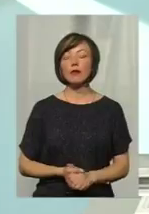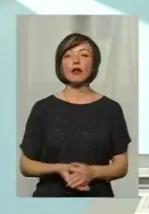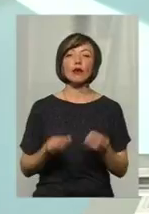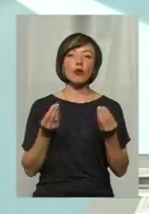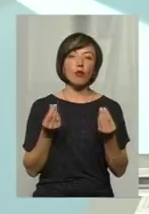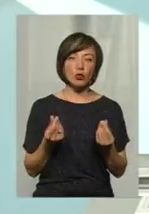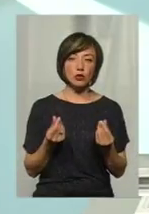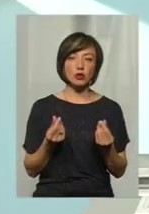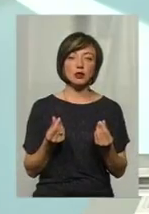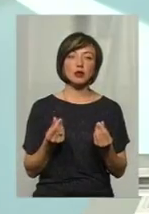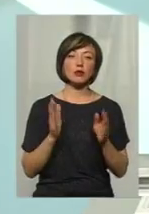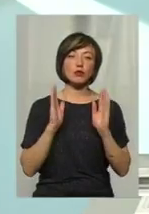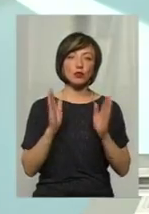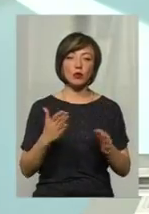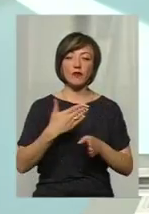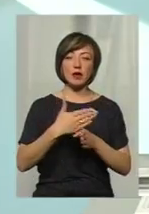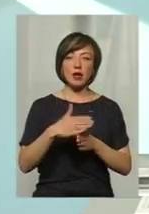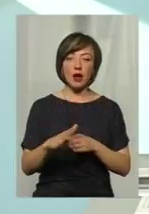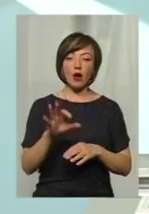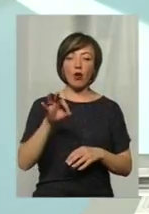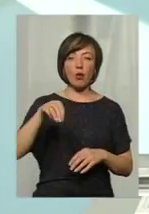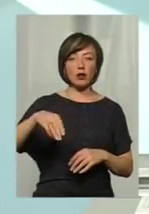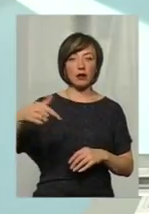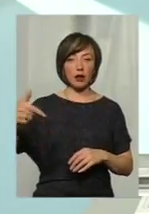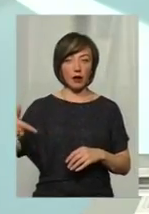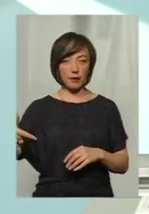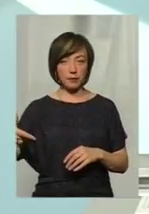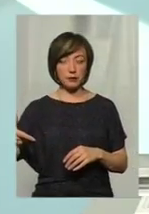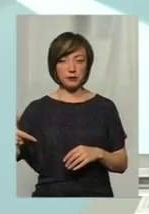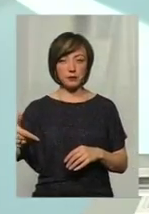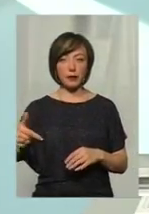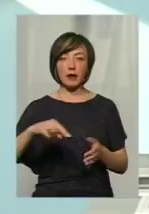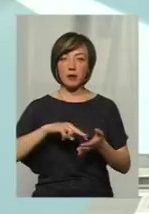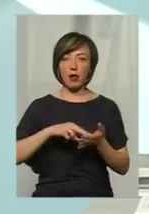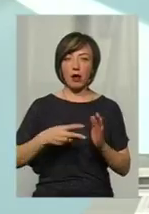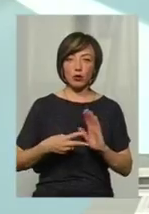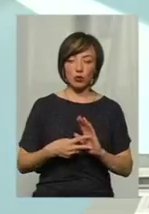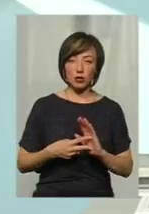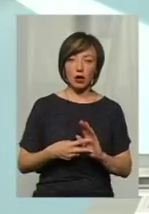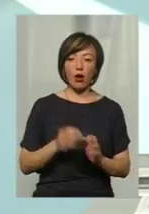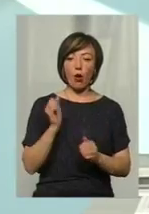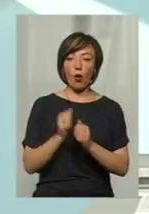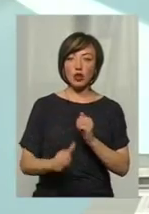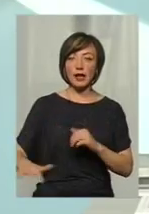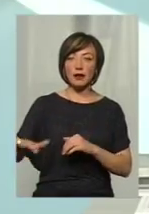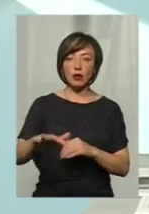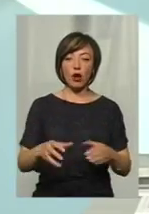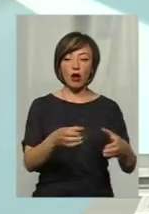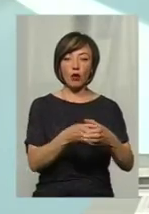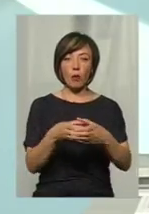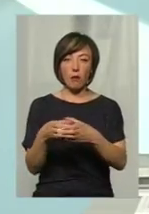кошти будуть відділятися з об'єднаних територіальних громад, планується. Кожна територіальна громада